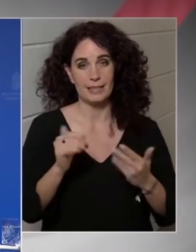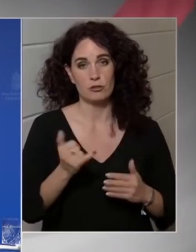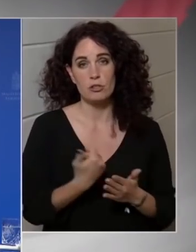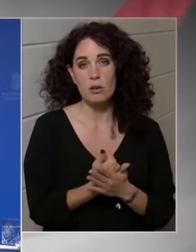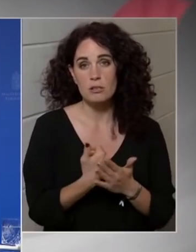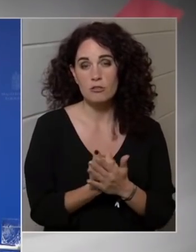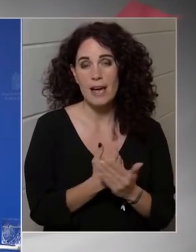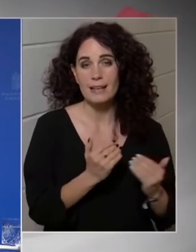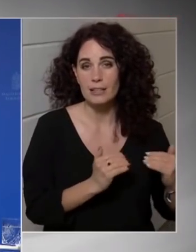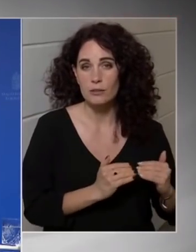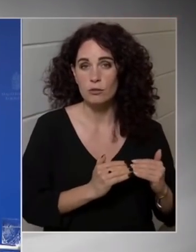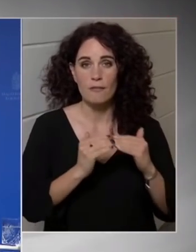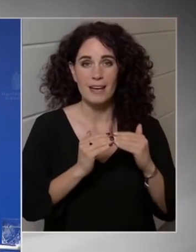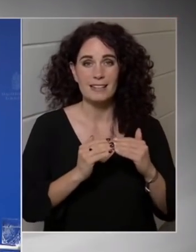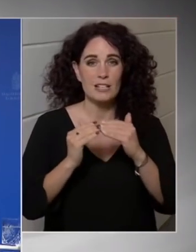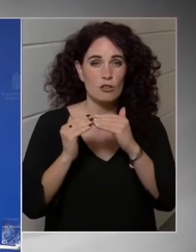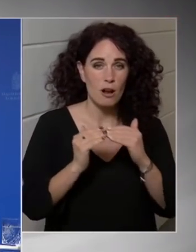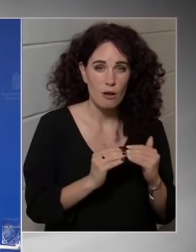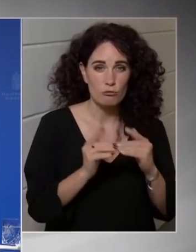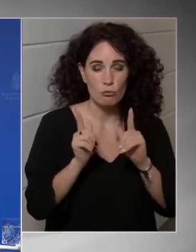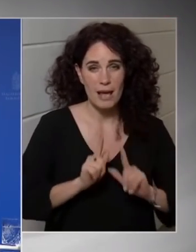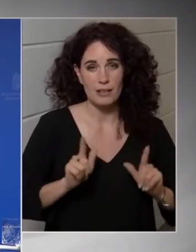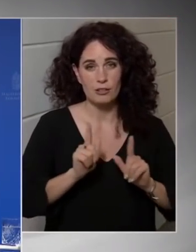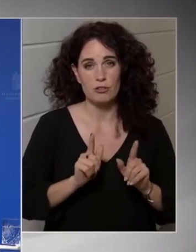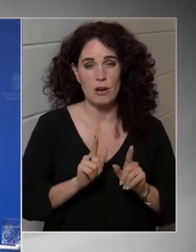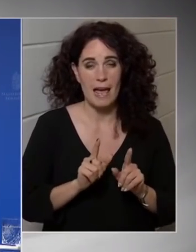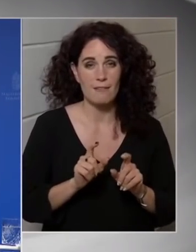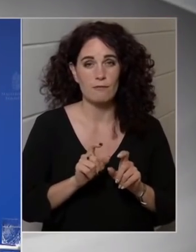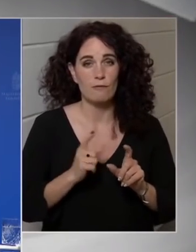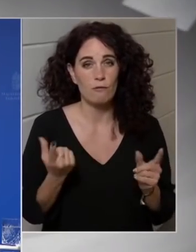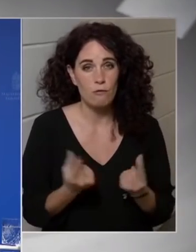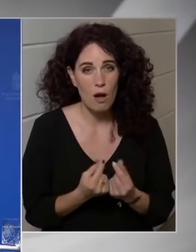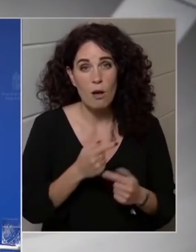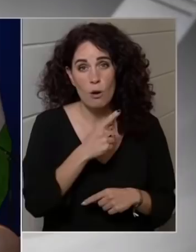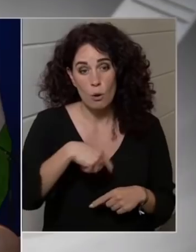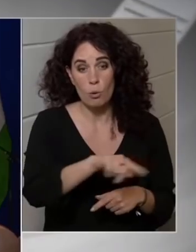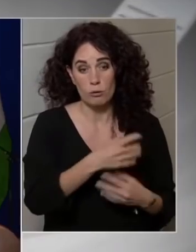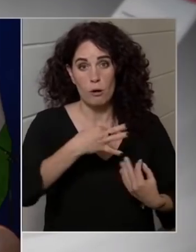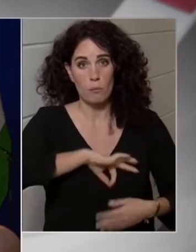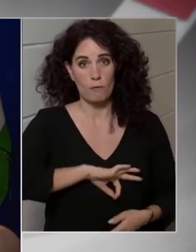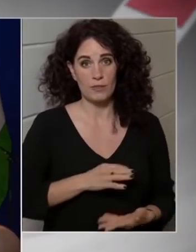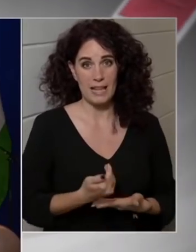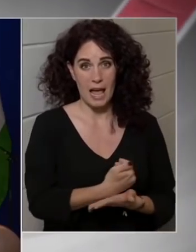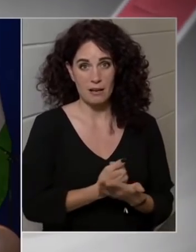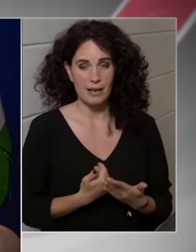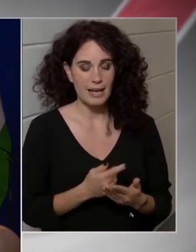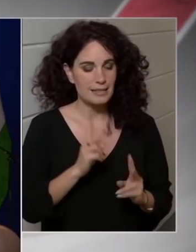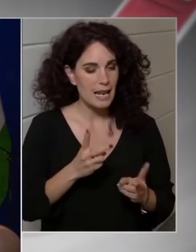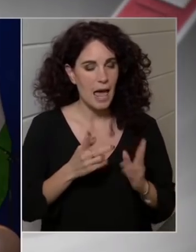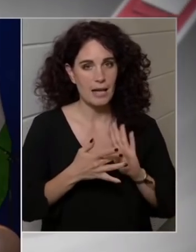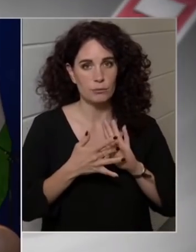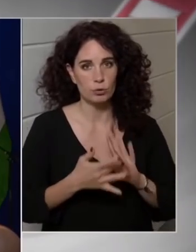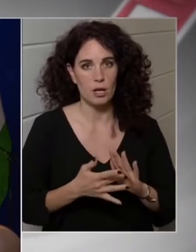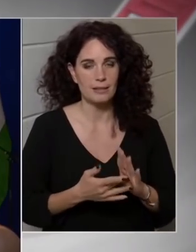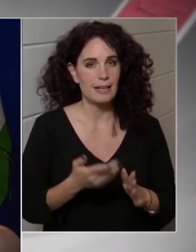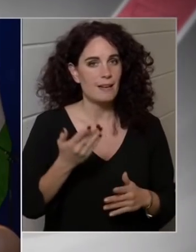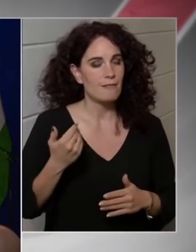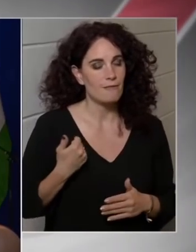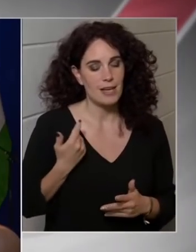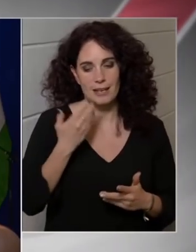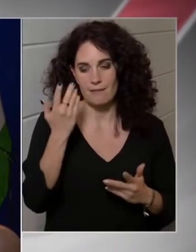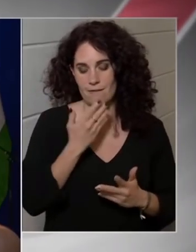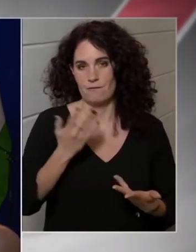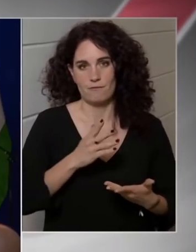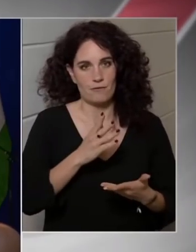növekedésnek a lassulásával, amivel ők profitálnak. Ezt ki lehet mutatni? Fehéren, feketén. És amikor